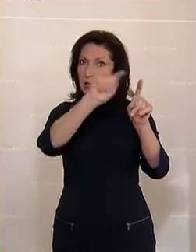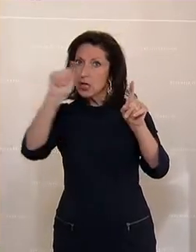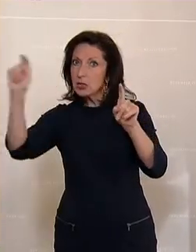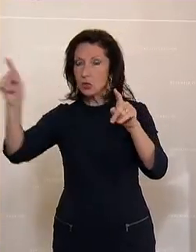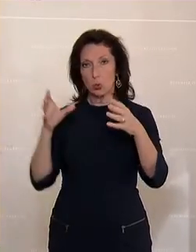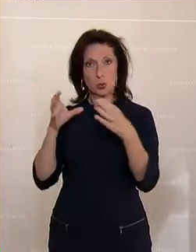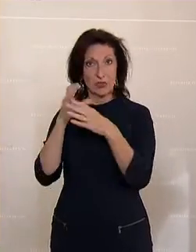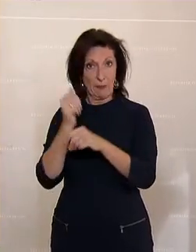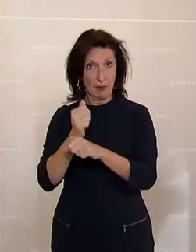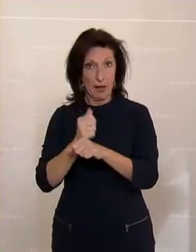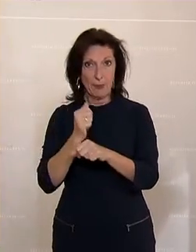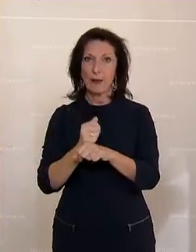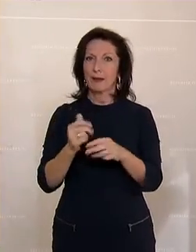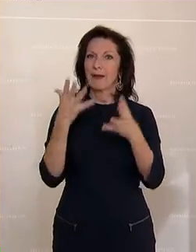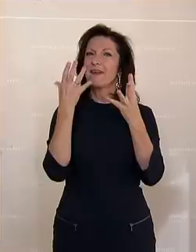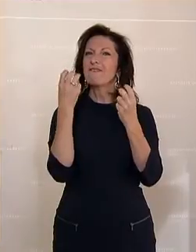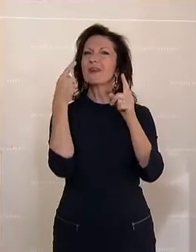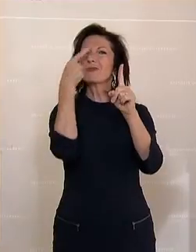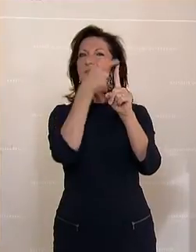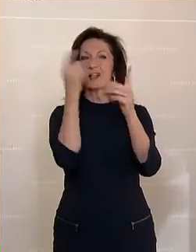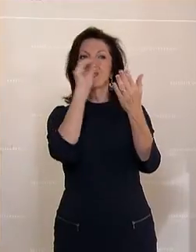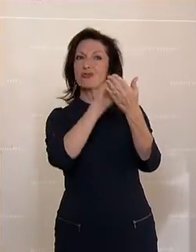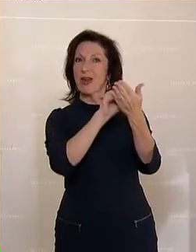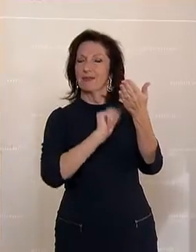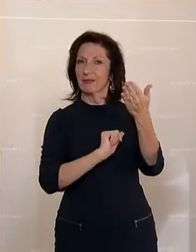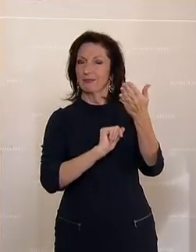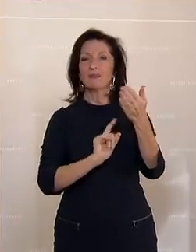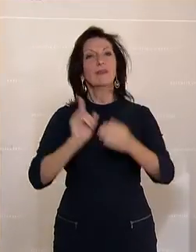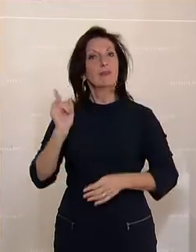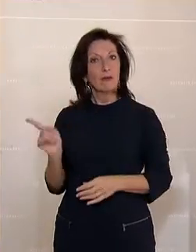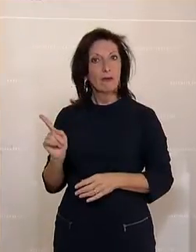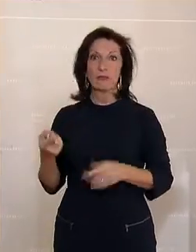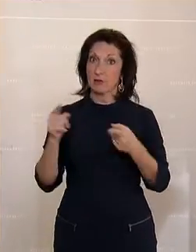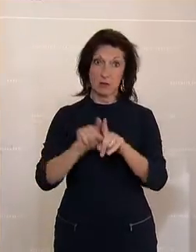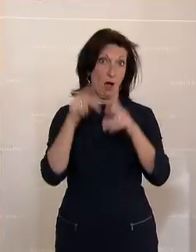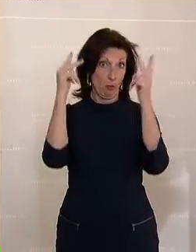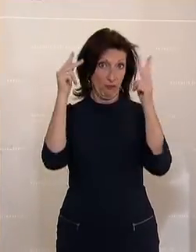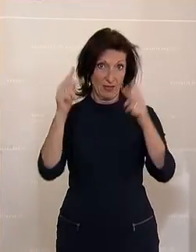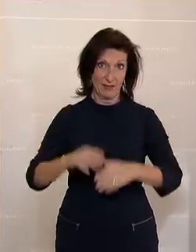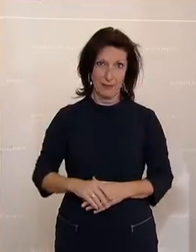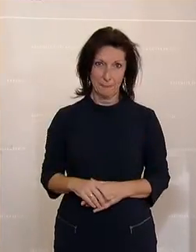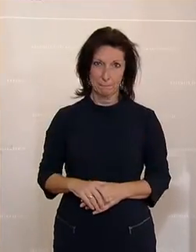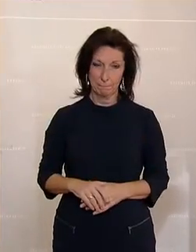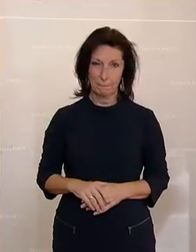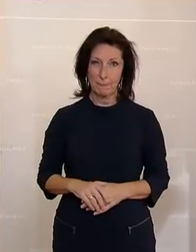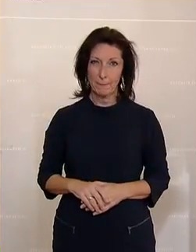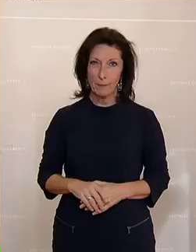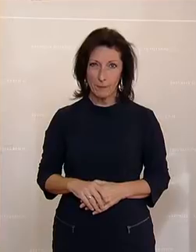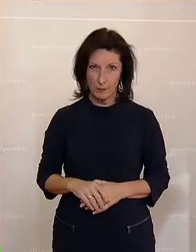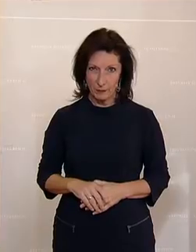sie es auch in der Wirkungszinnung zum Budget festgehalten haben, spielt dabei natürlich auch eine wichtige Rolle. Wie wir